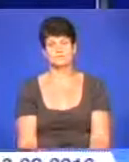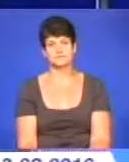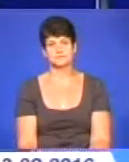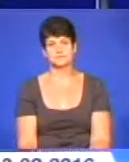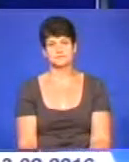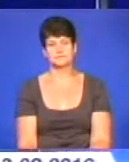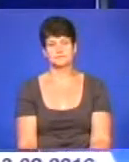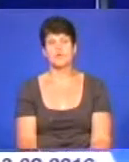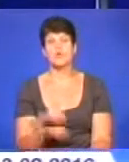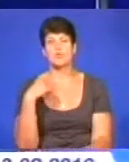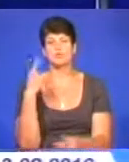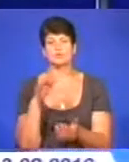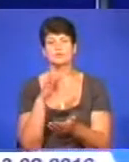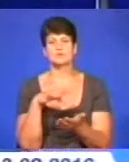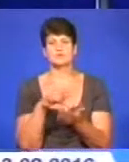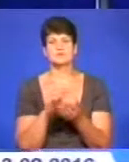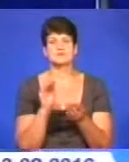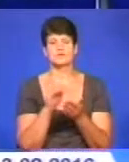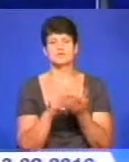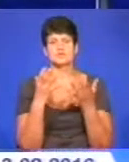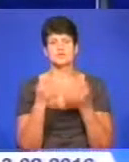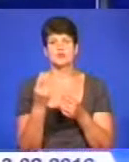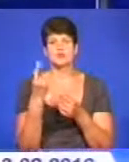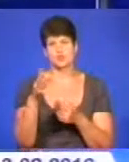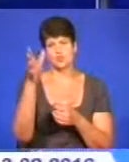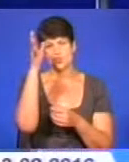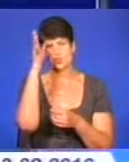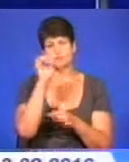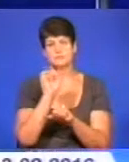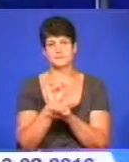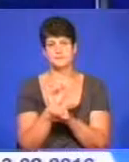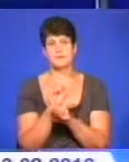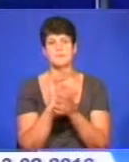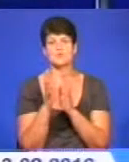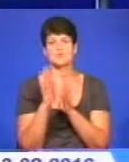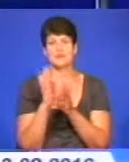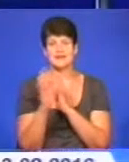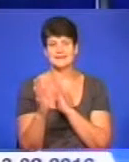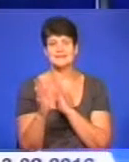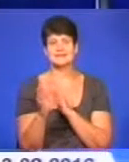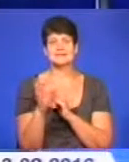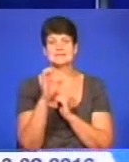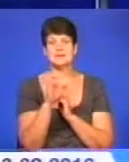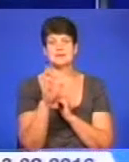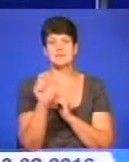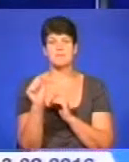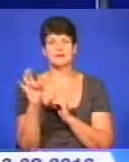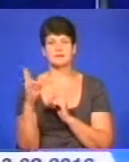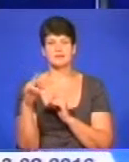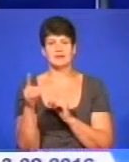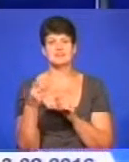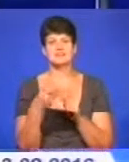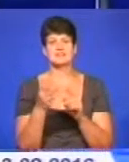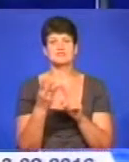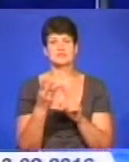В обласному центрі встановили ще одну розумну зупинку на проспекті Степана Бандери. Це уже третя така зупинка у Тернополі.